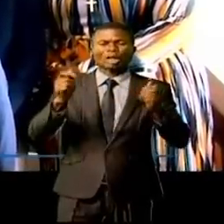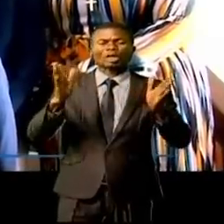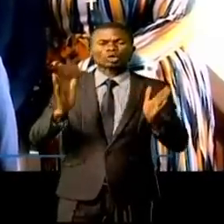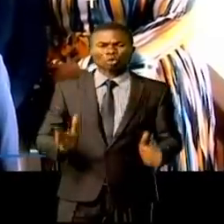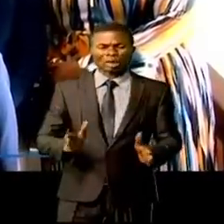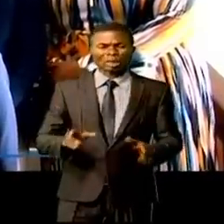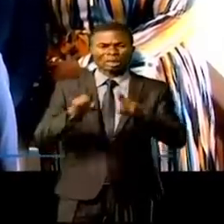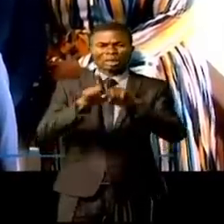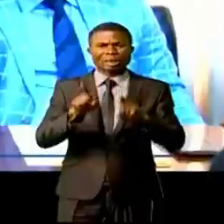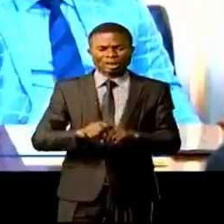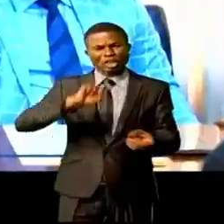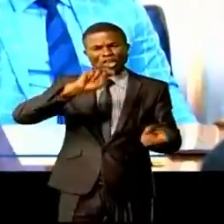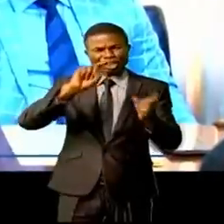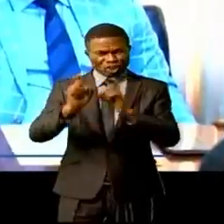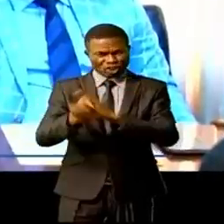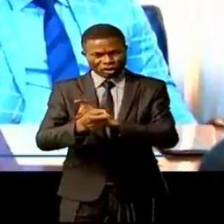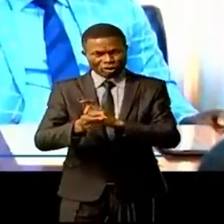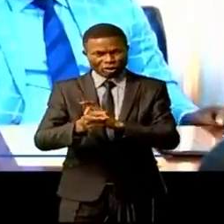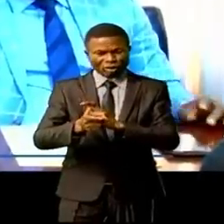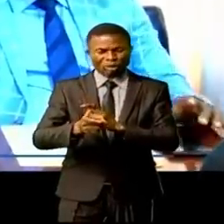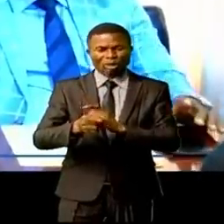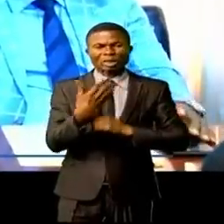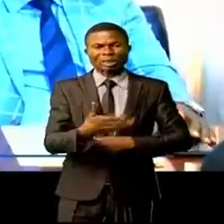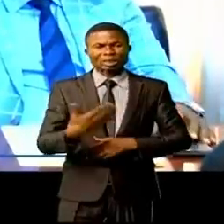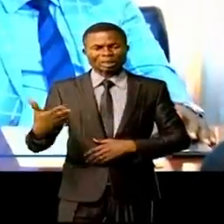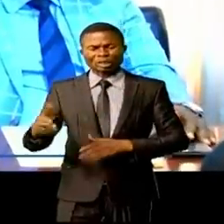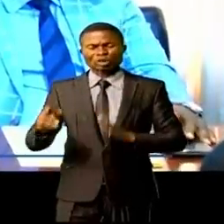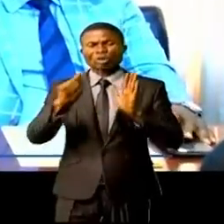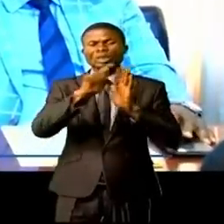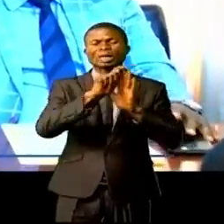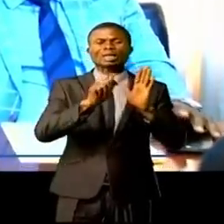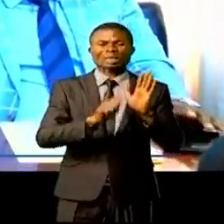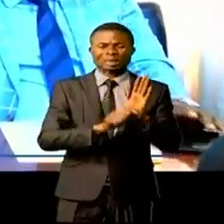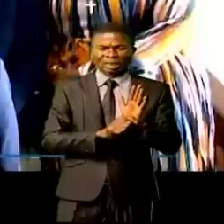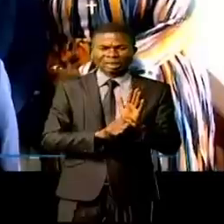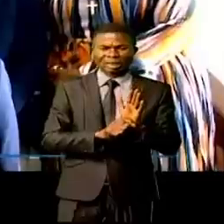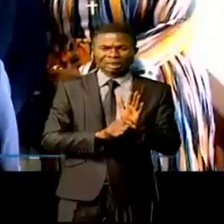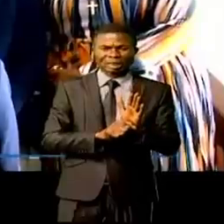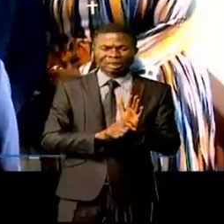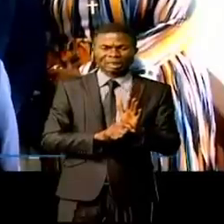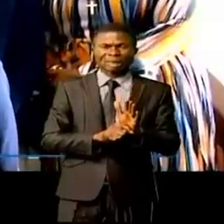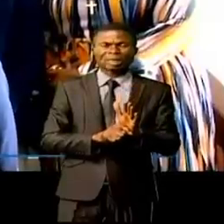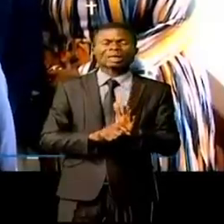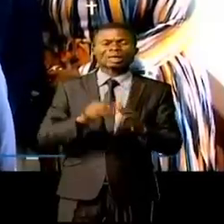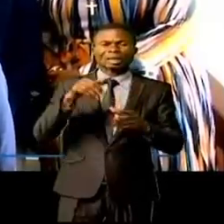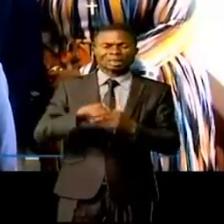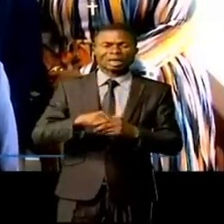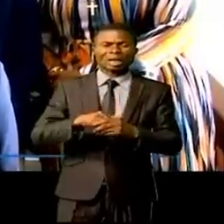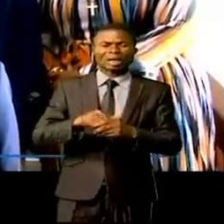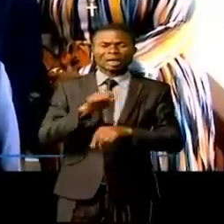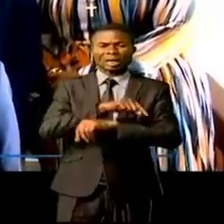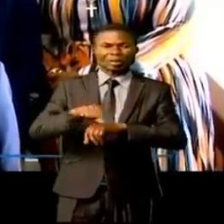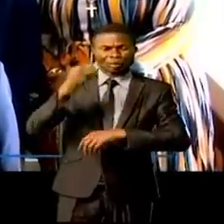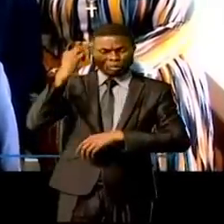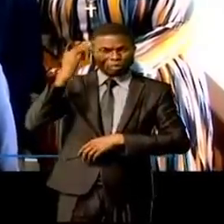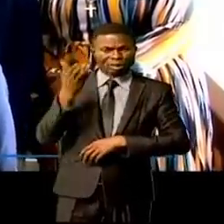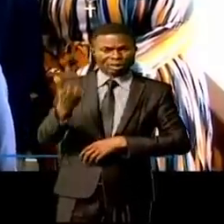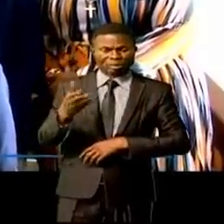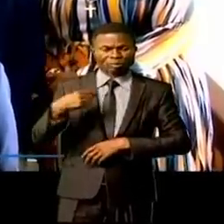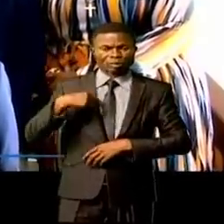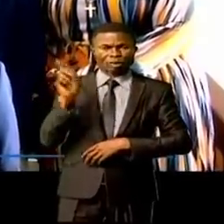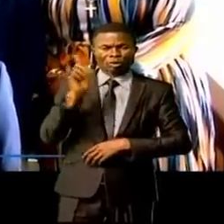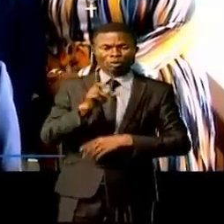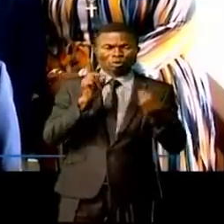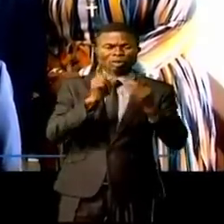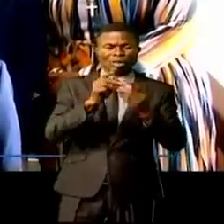la réforme de certaines dispositions de textes qui la régissent. Raison pour laquelle nous sommes venus voir le